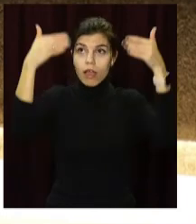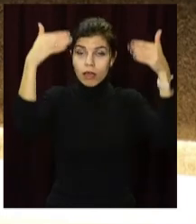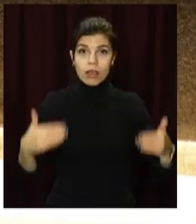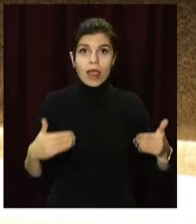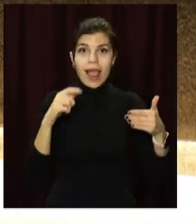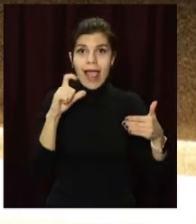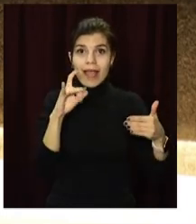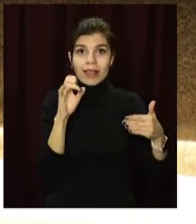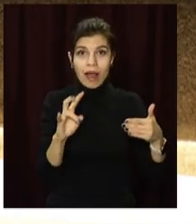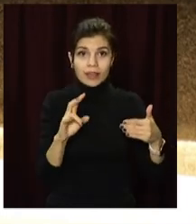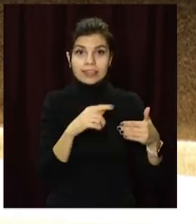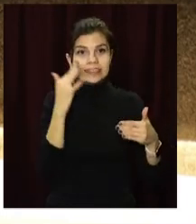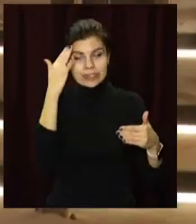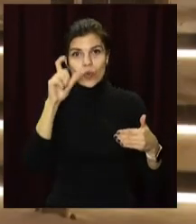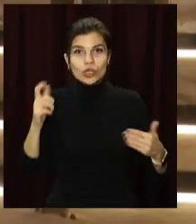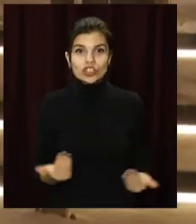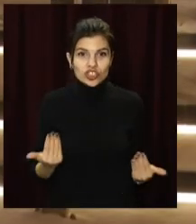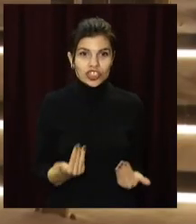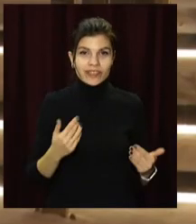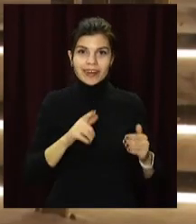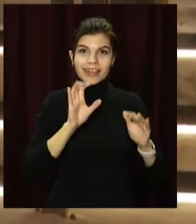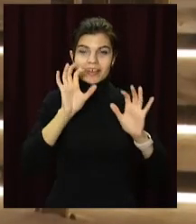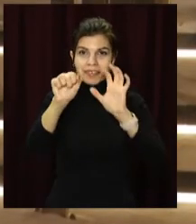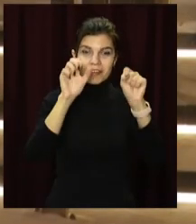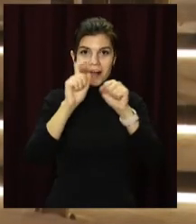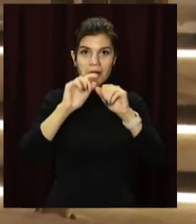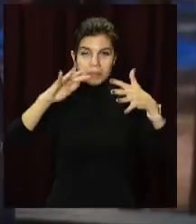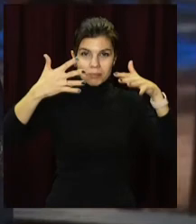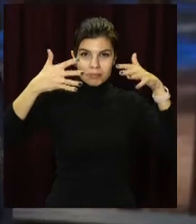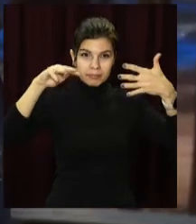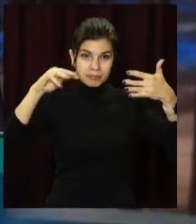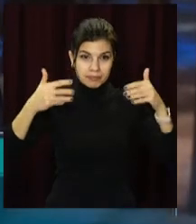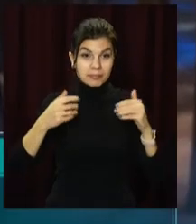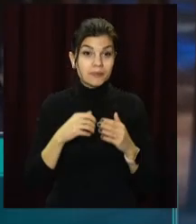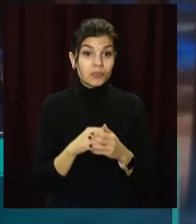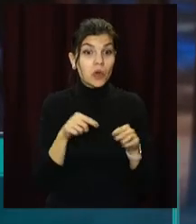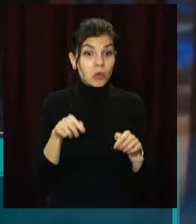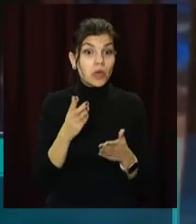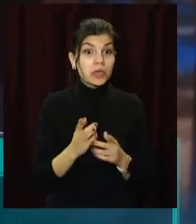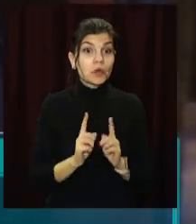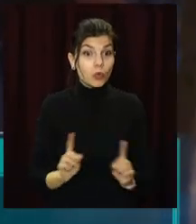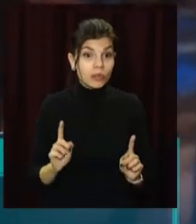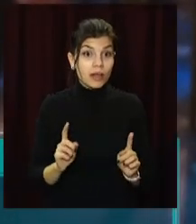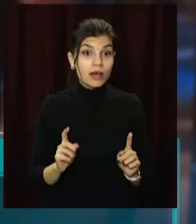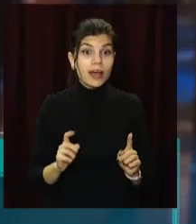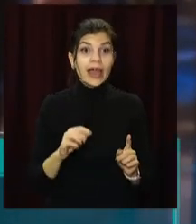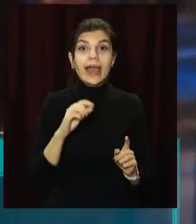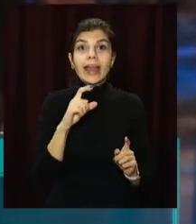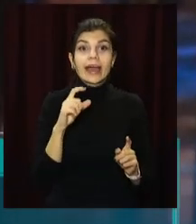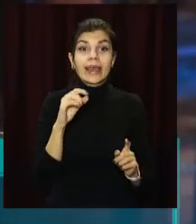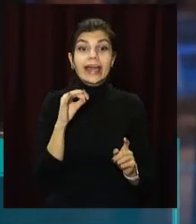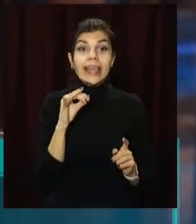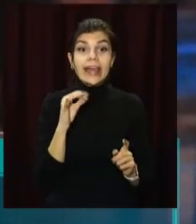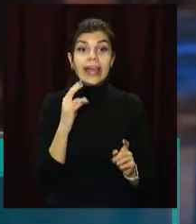Кажуть, хотіли наблизити жителів та гостей міста до творчості. І тут ще є унікальна інтерактивна